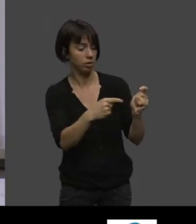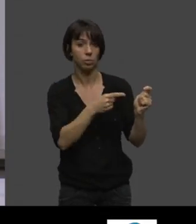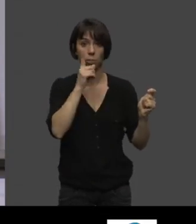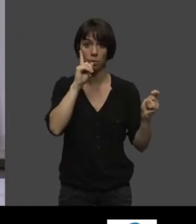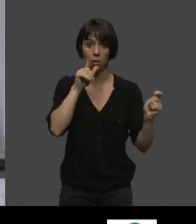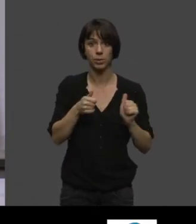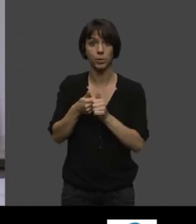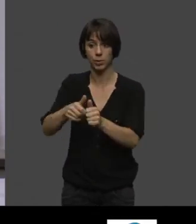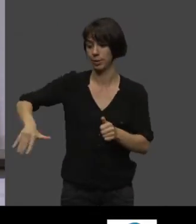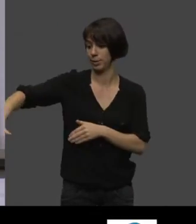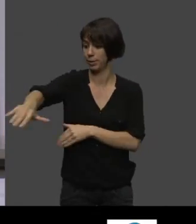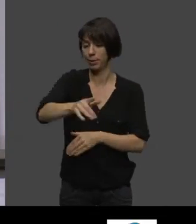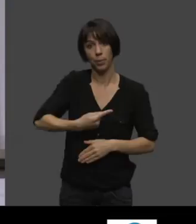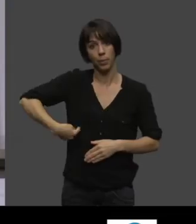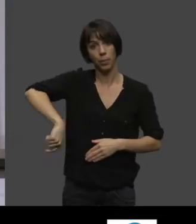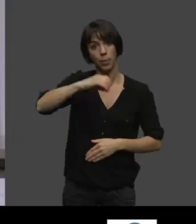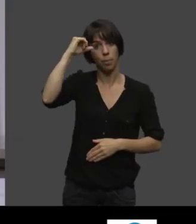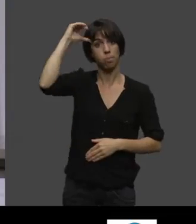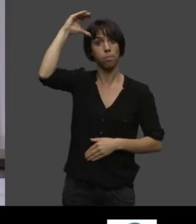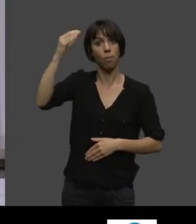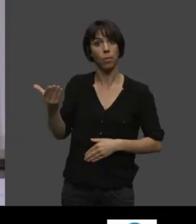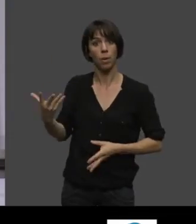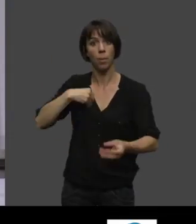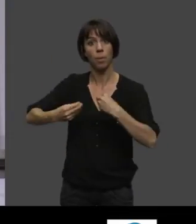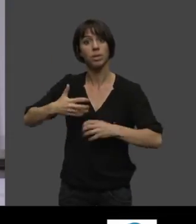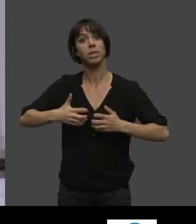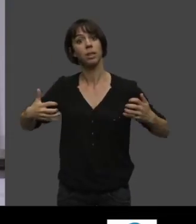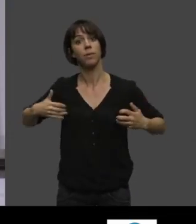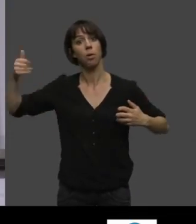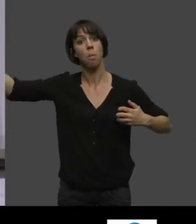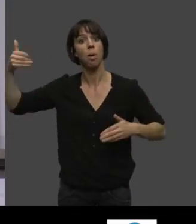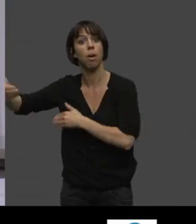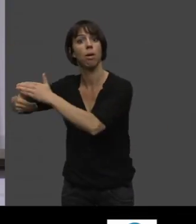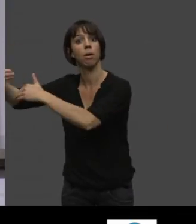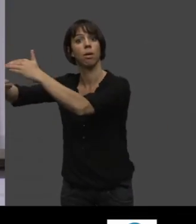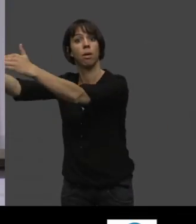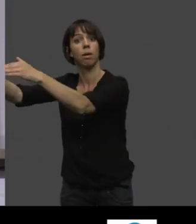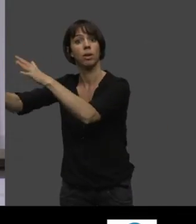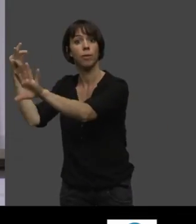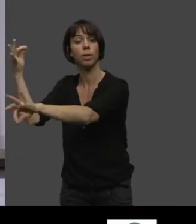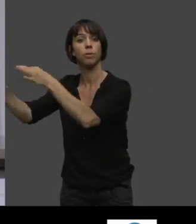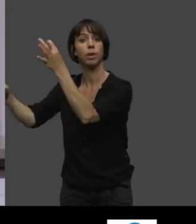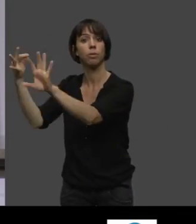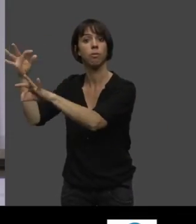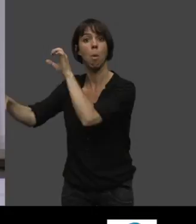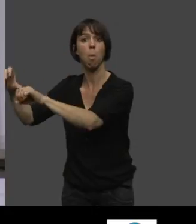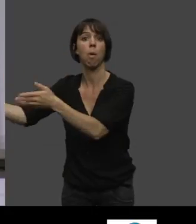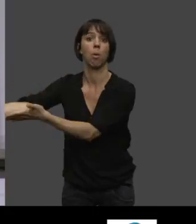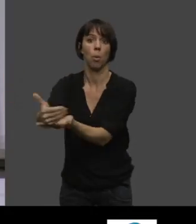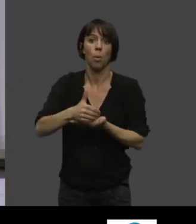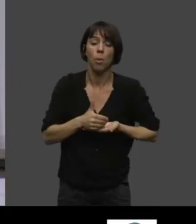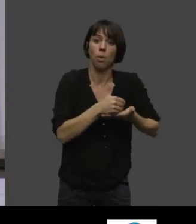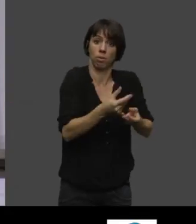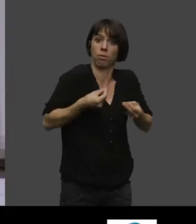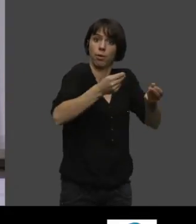avons acquises progressivement grâce aux scientifiques qui nous faisaient part de leurs recherches et qui nous permettaient en